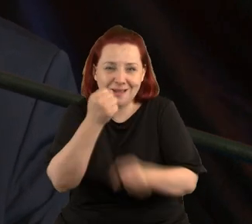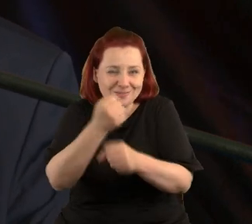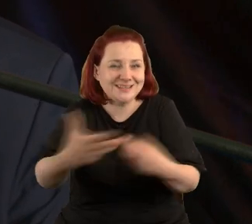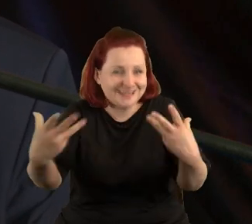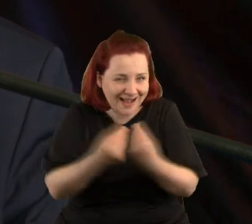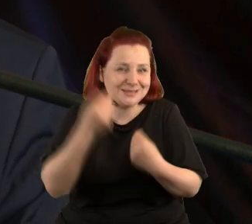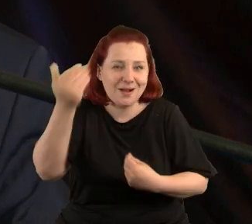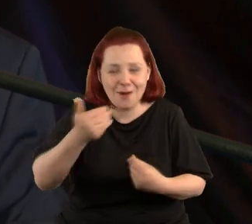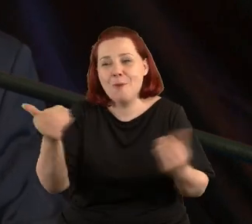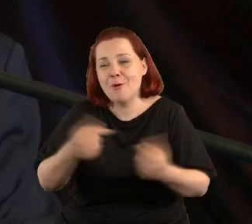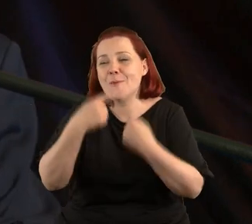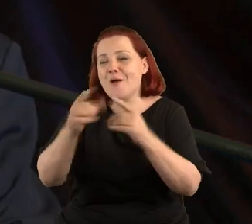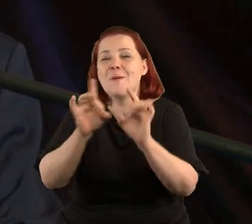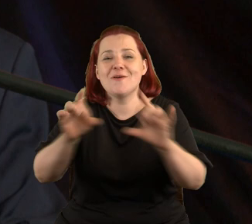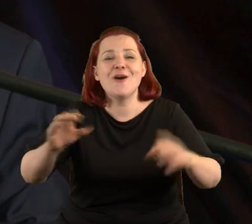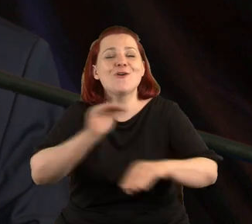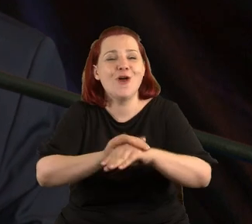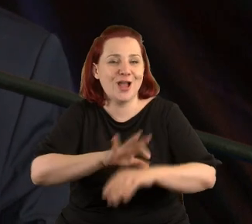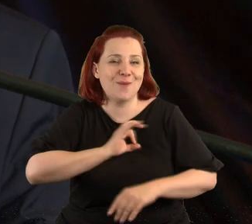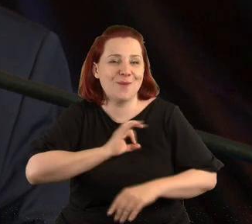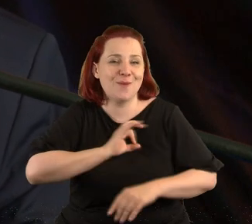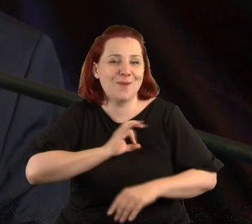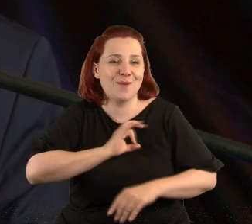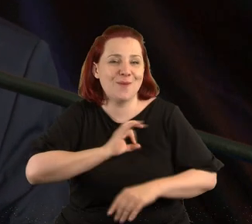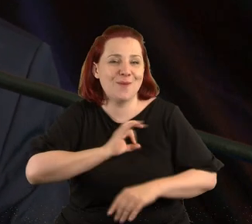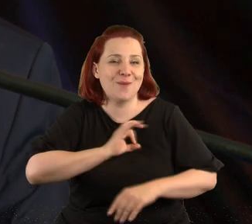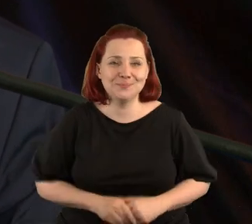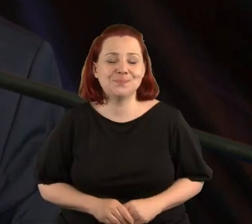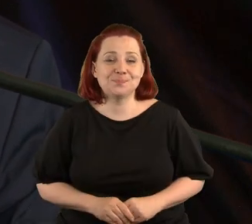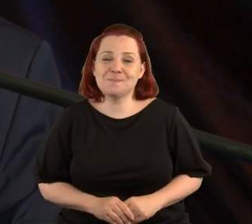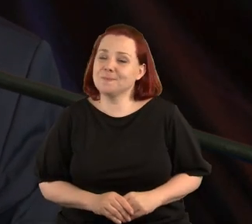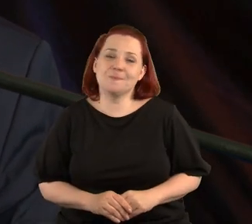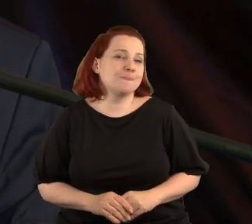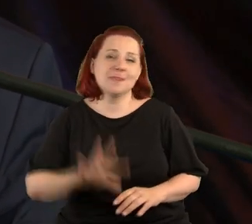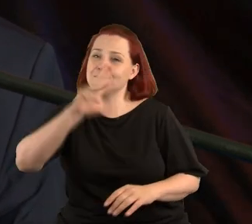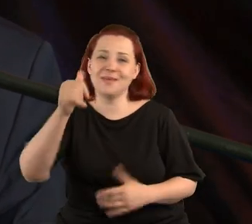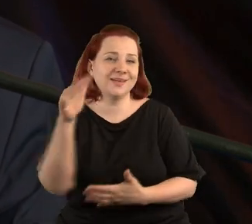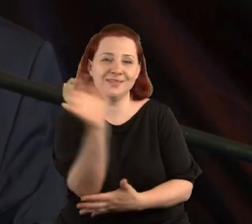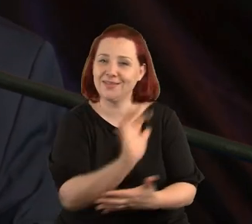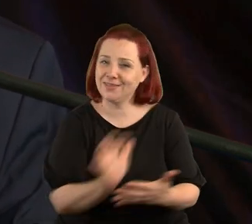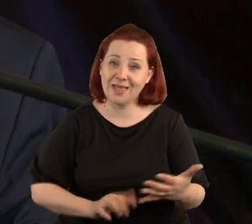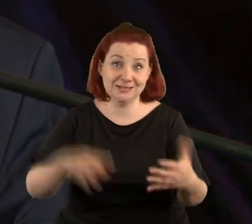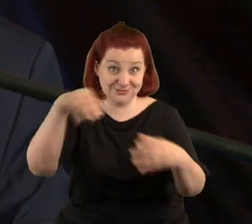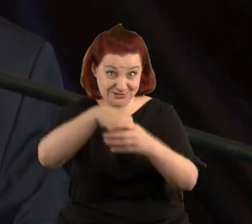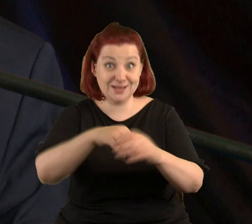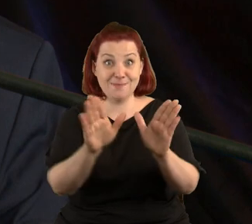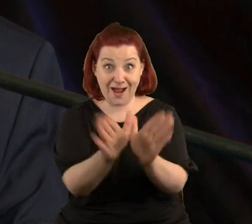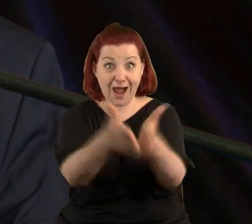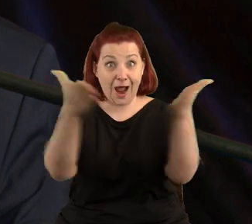mogę powiedzieć, profesor Andrzej, kolega Andrzej, bardzo piękny tekst w tym albumie.